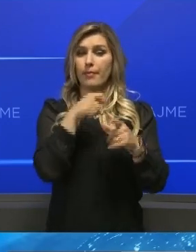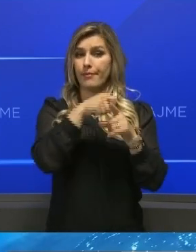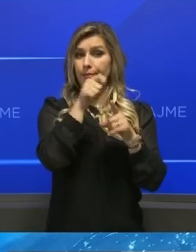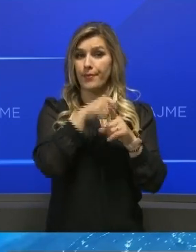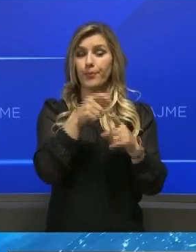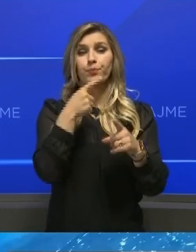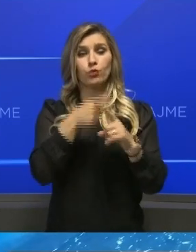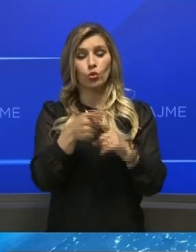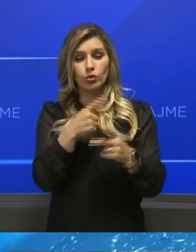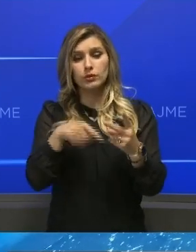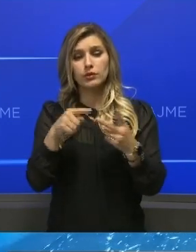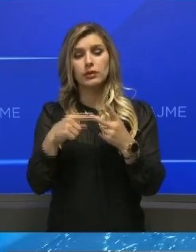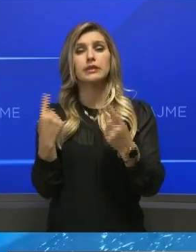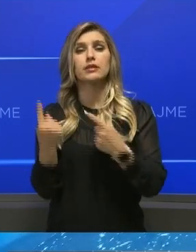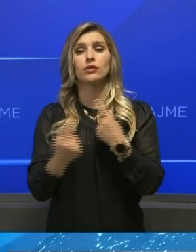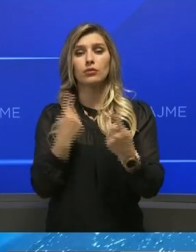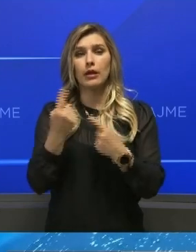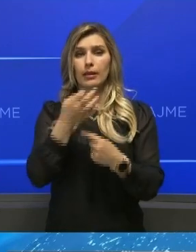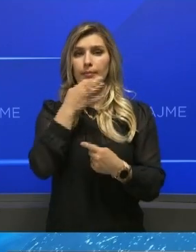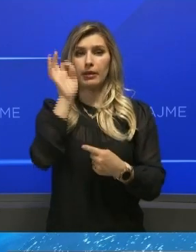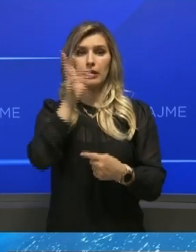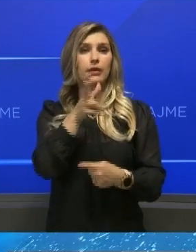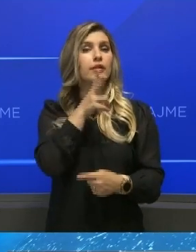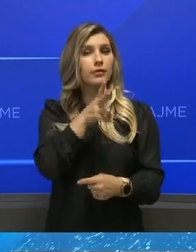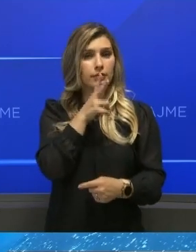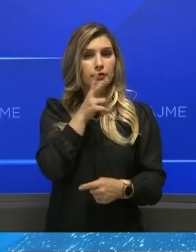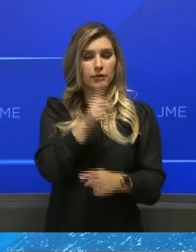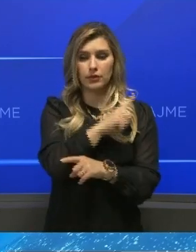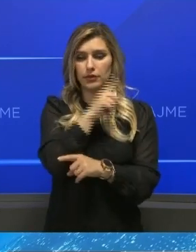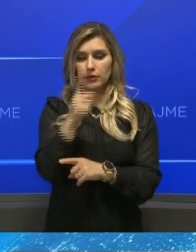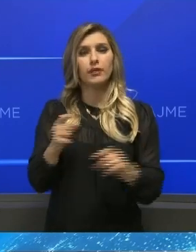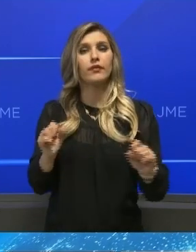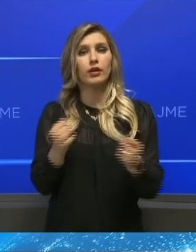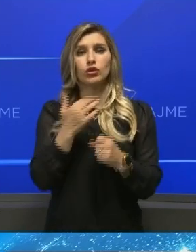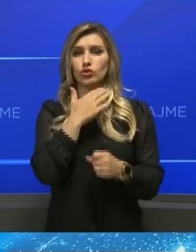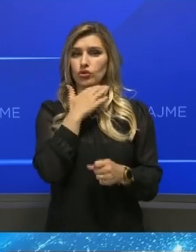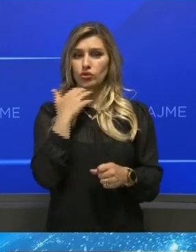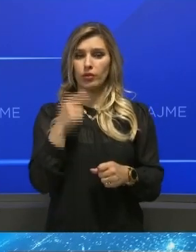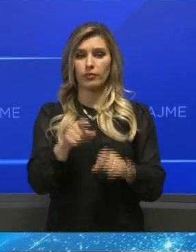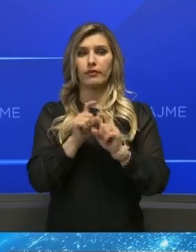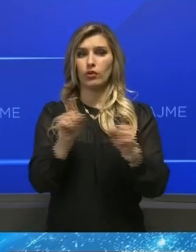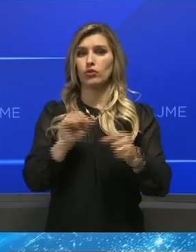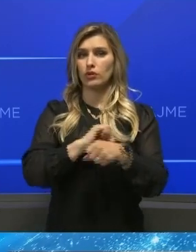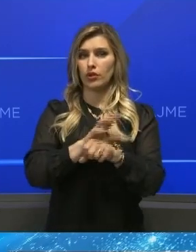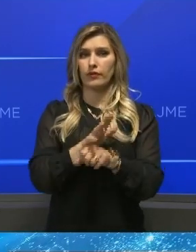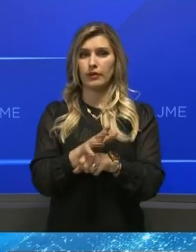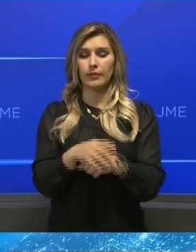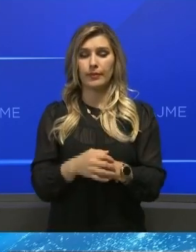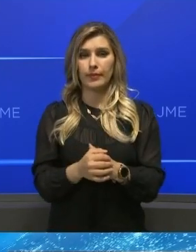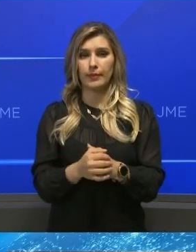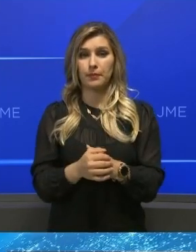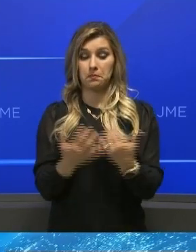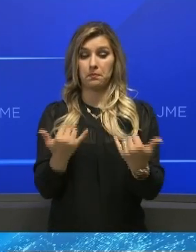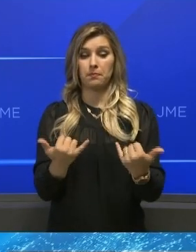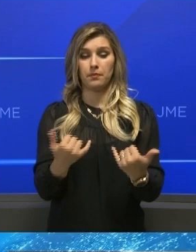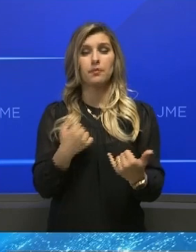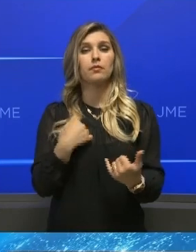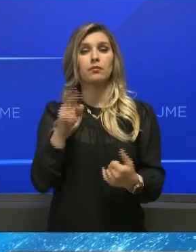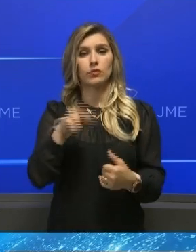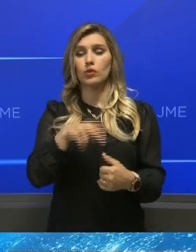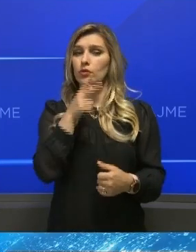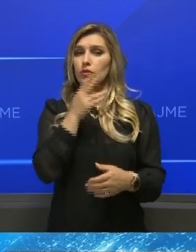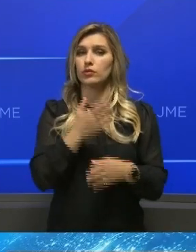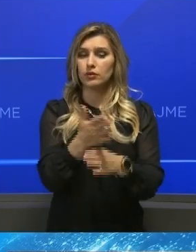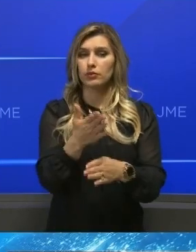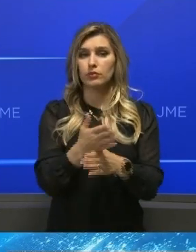përmirësimin e kushtetve të tyret cilat kanë qenë teje të rënda gjatë kësyre muajve të pandemis. Prandaj, ne do t'jemi aty që t'u